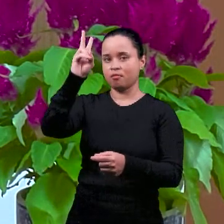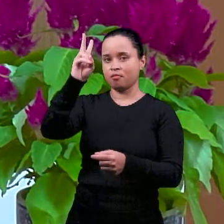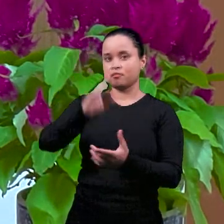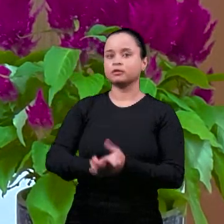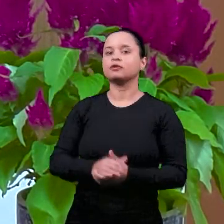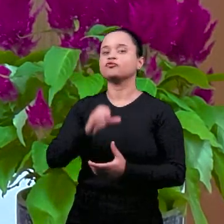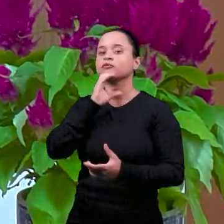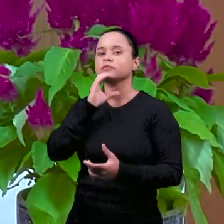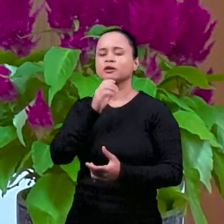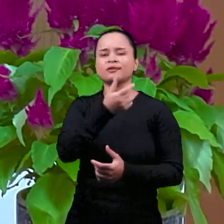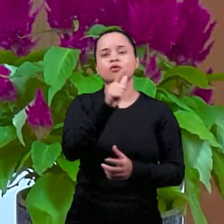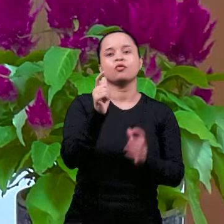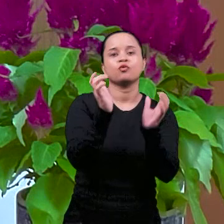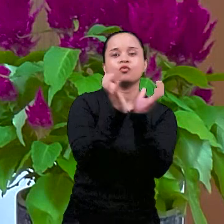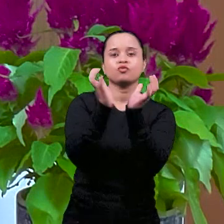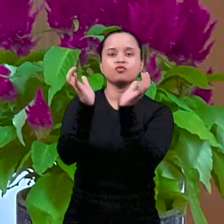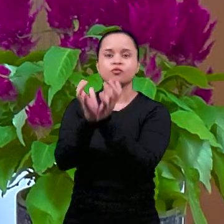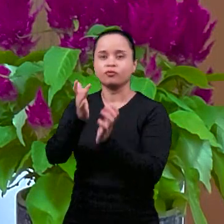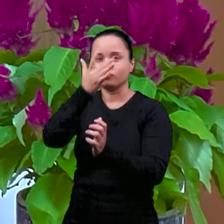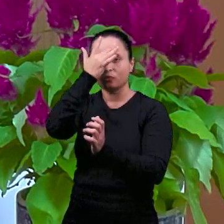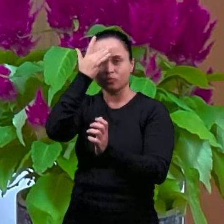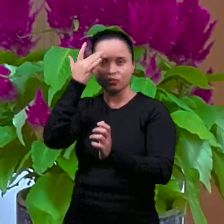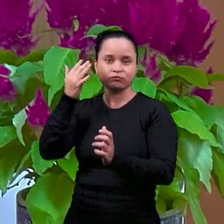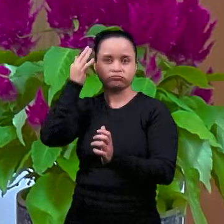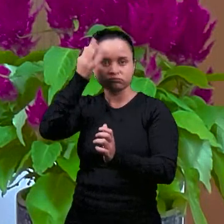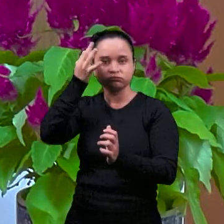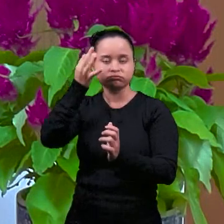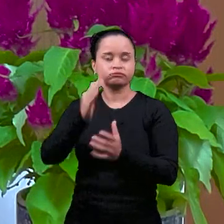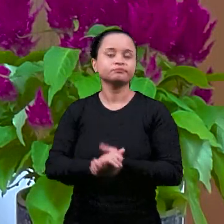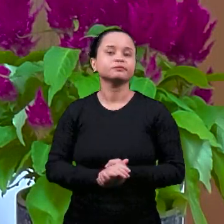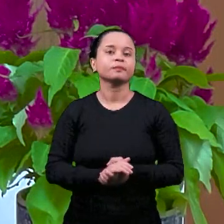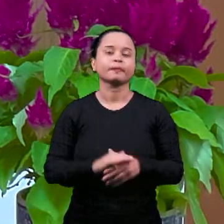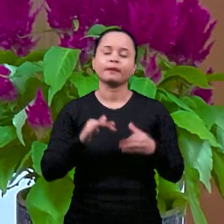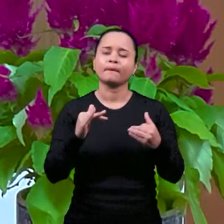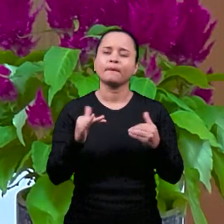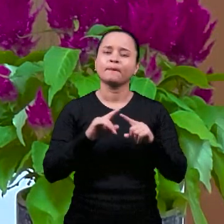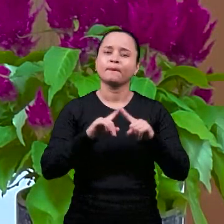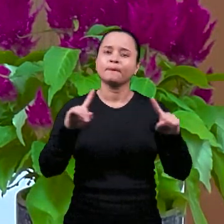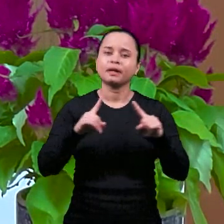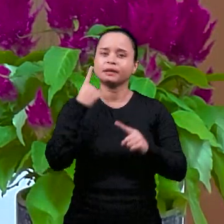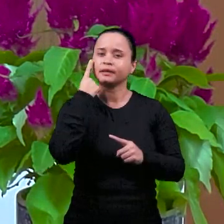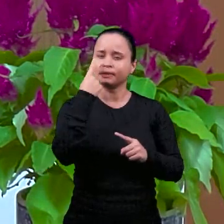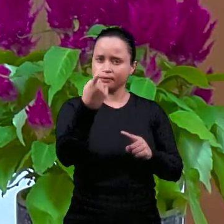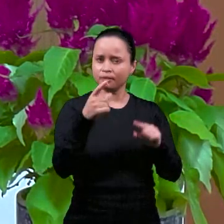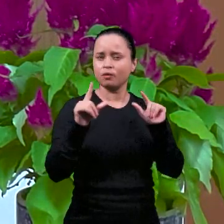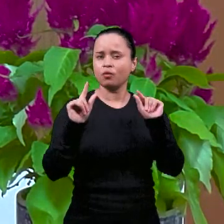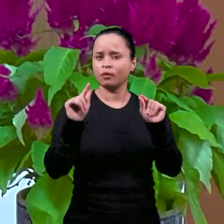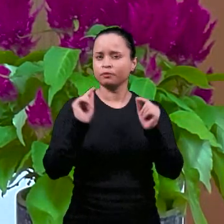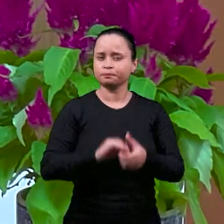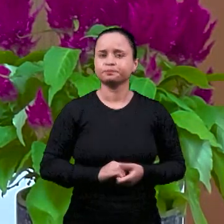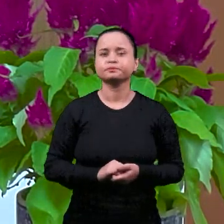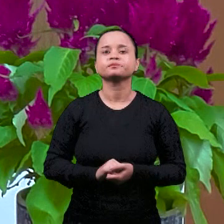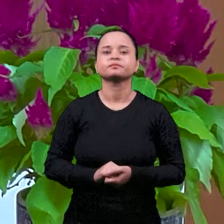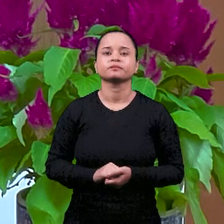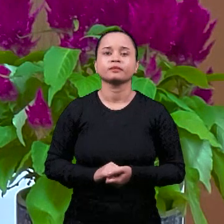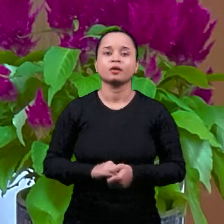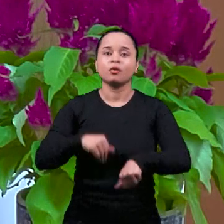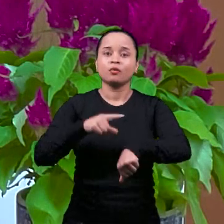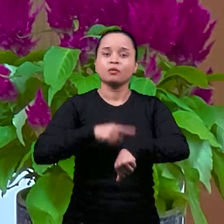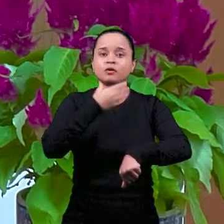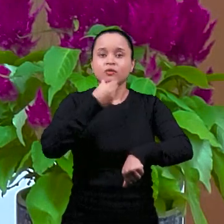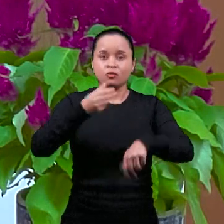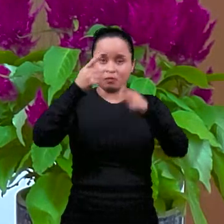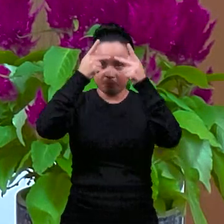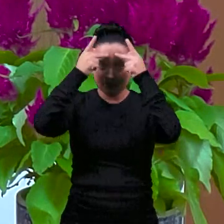уважение. Но что интересно, когда Пилат